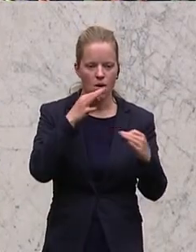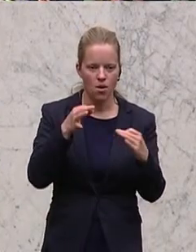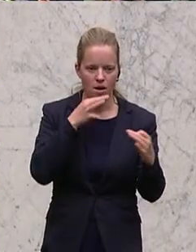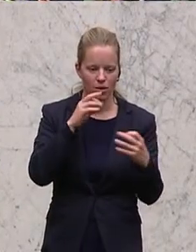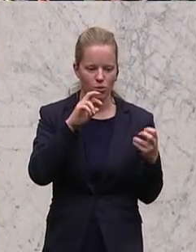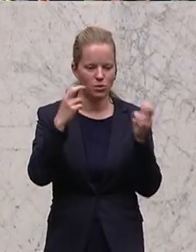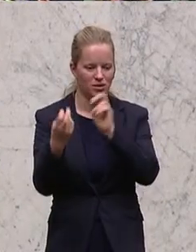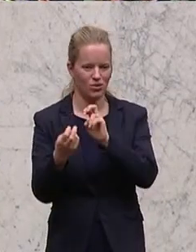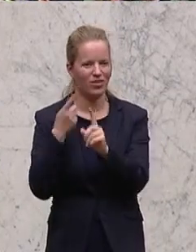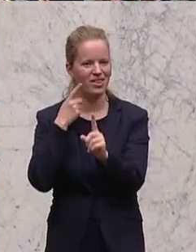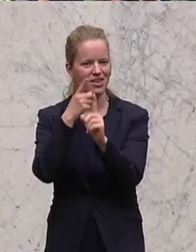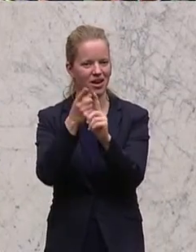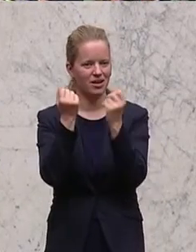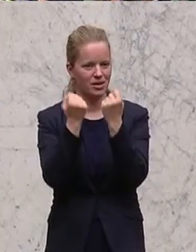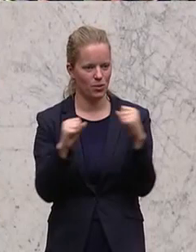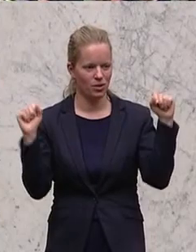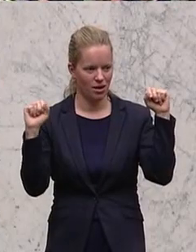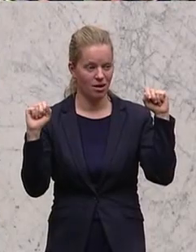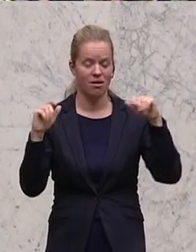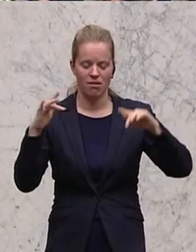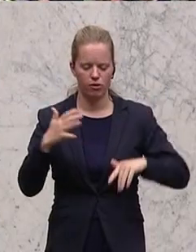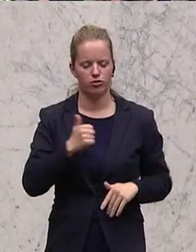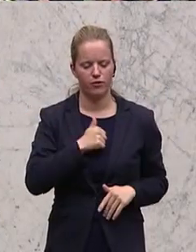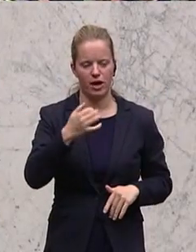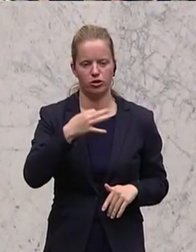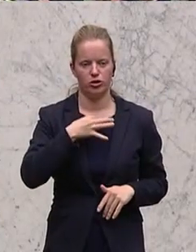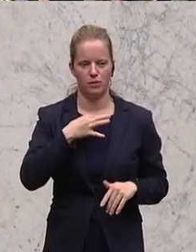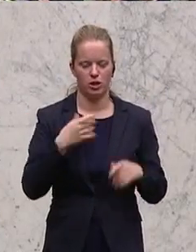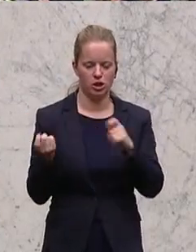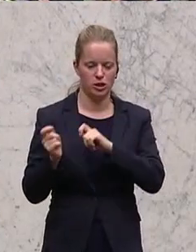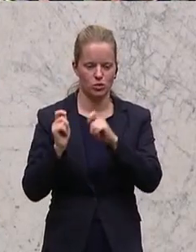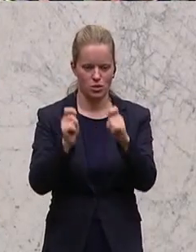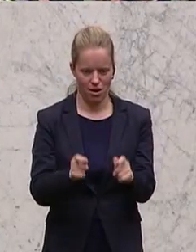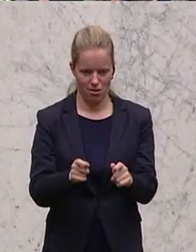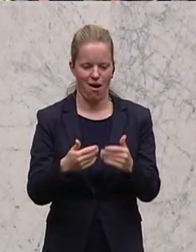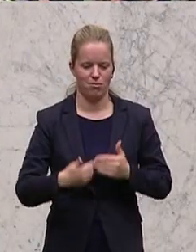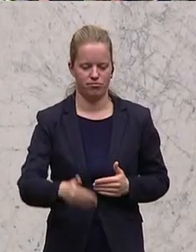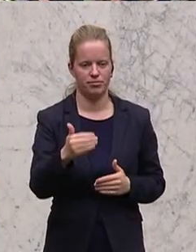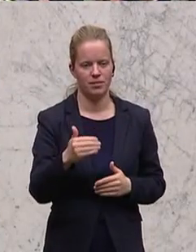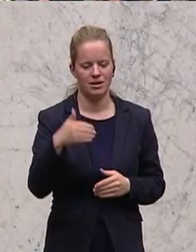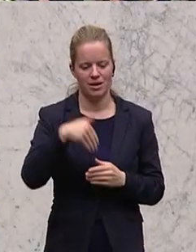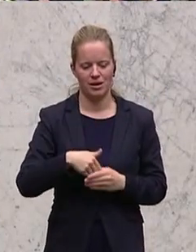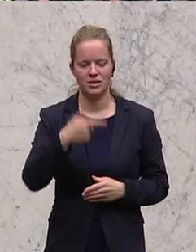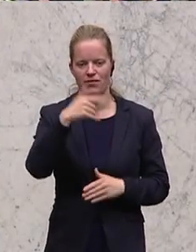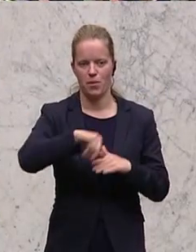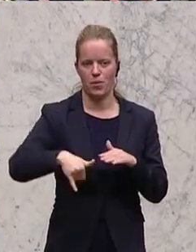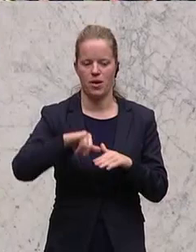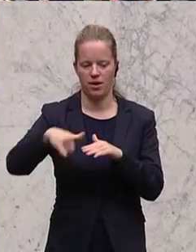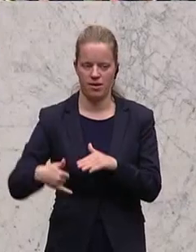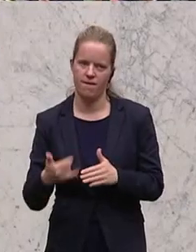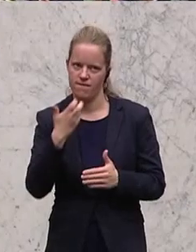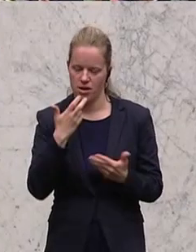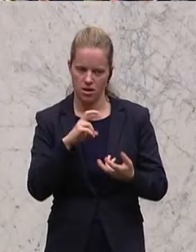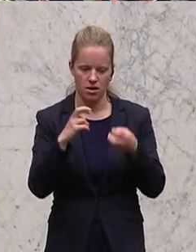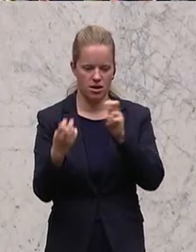Demokratie ist es gelungen, einen einstimmigen Entschließungsantrag zu verabschieden. Es geht um zwei Projekte, die wir vorhaben.